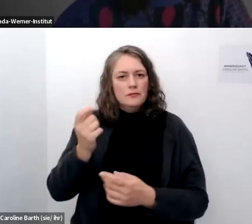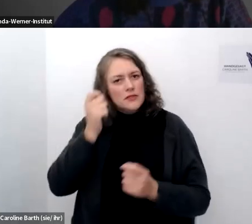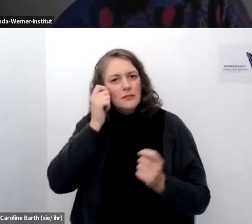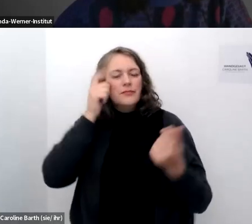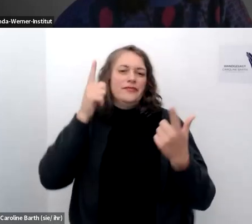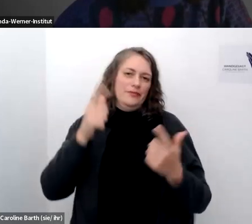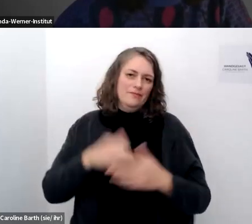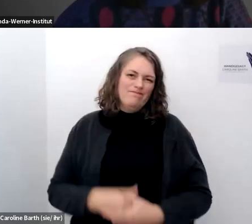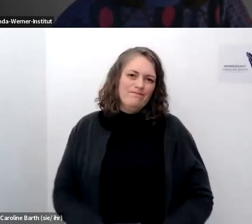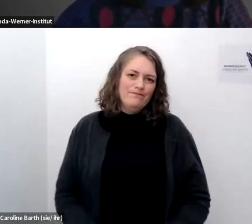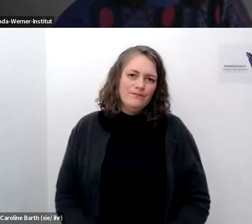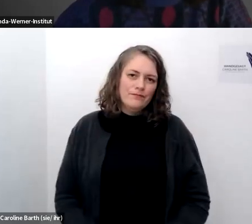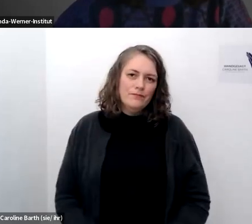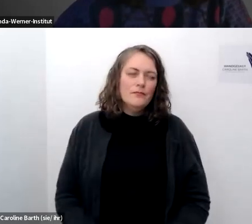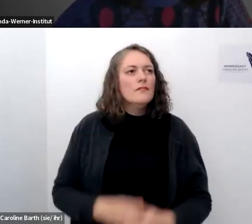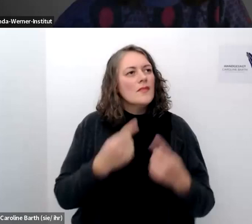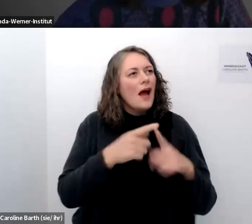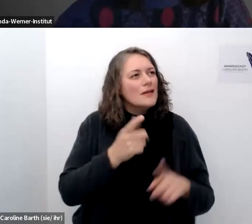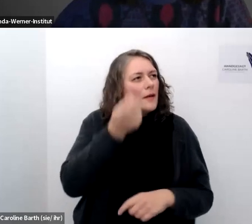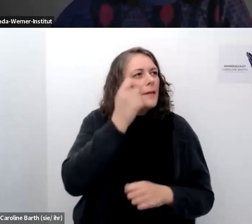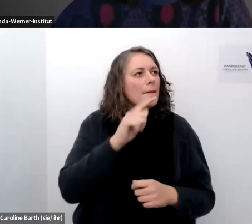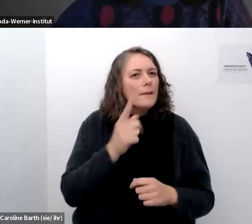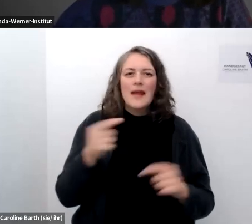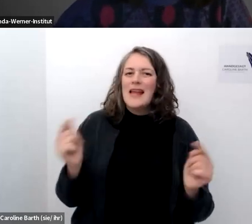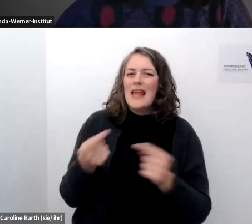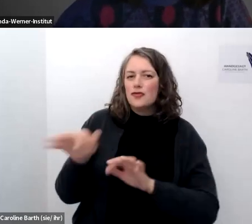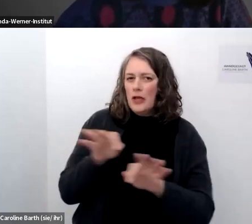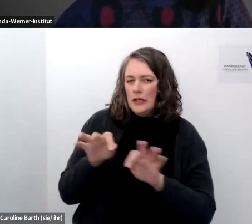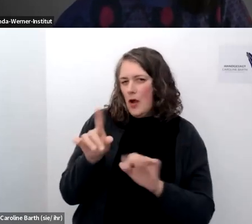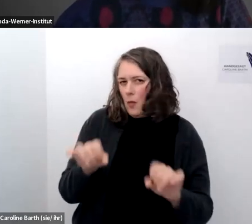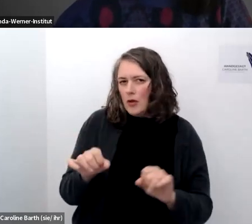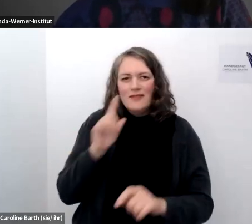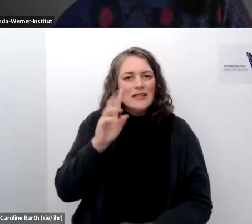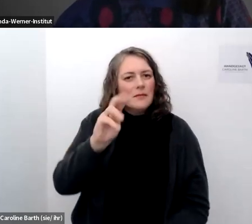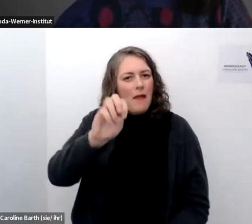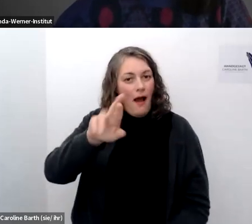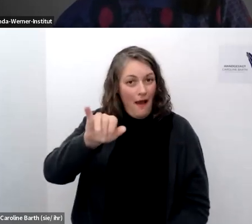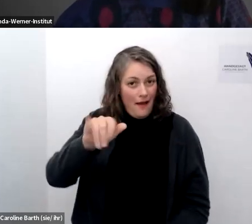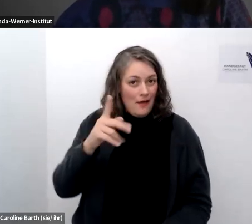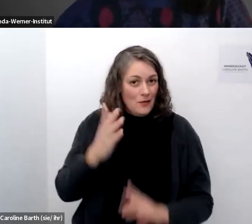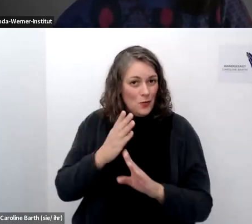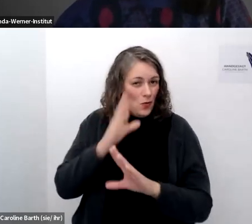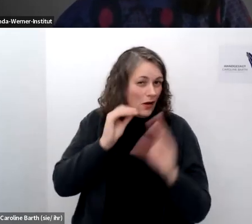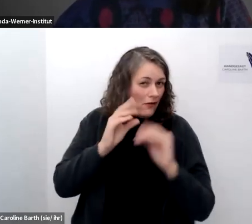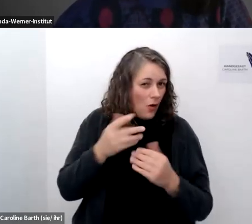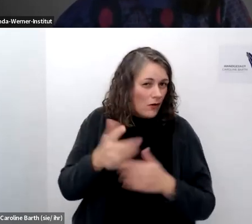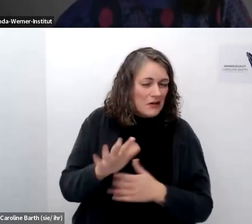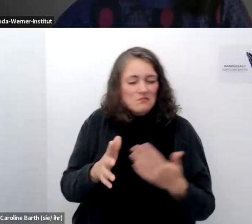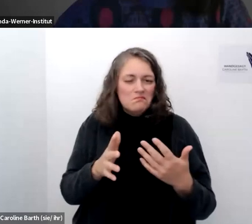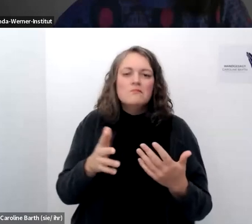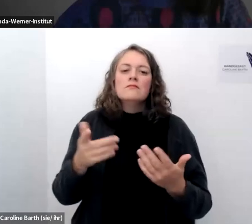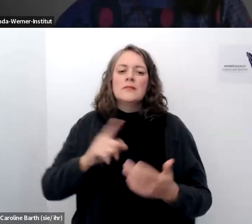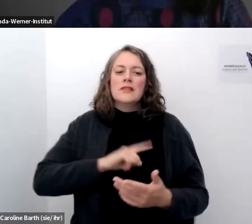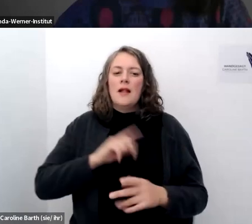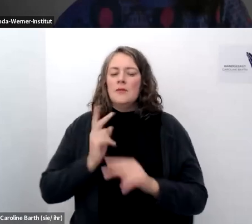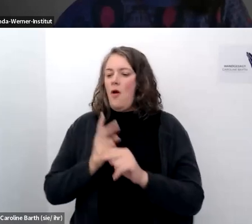noch ein viel zu gegenstrategien ich weiß nicht mal ob du damit schon mal erfahrungen gemacht hast aber ich habe